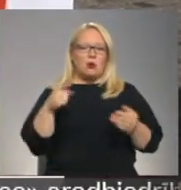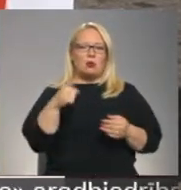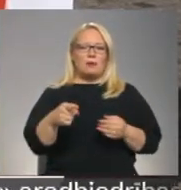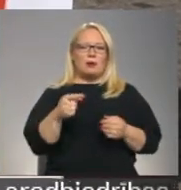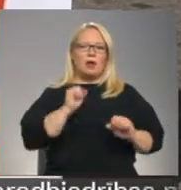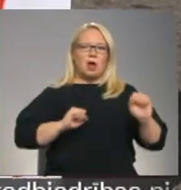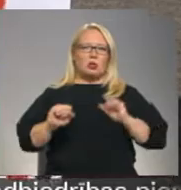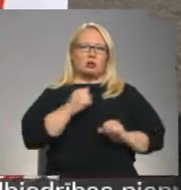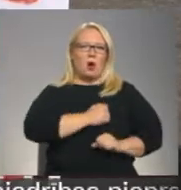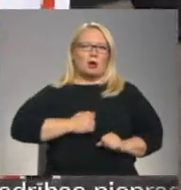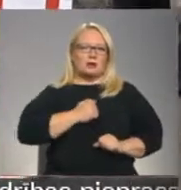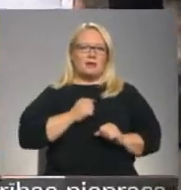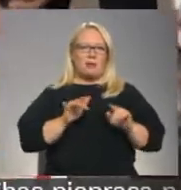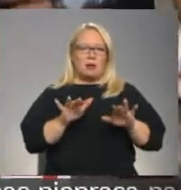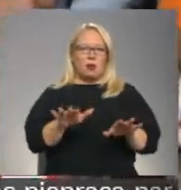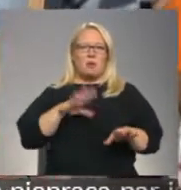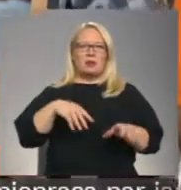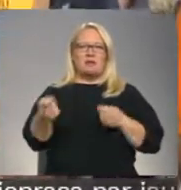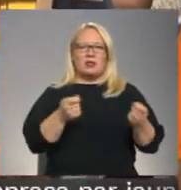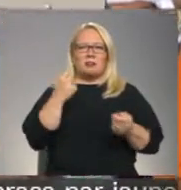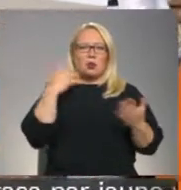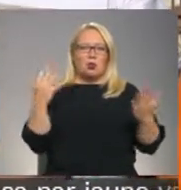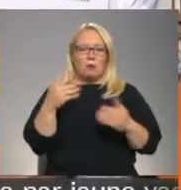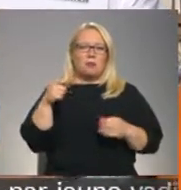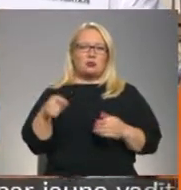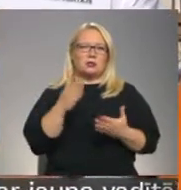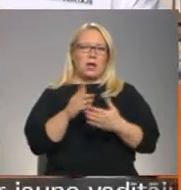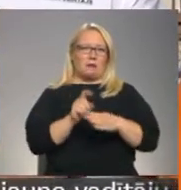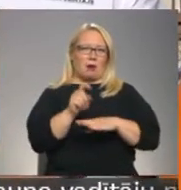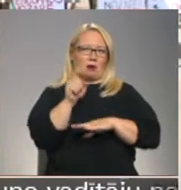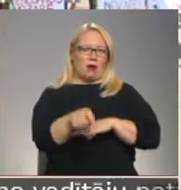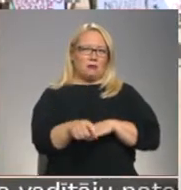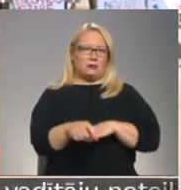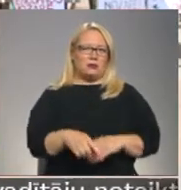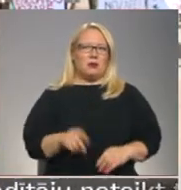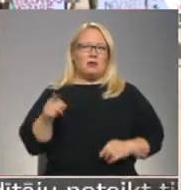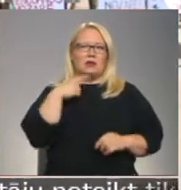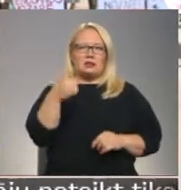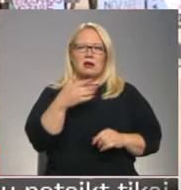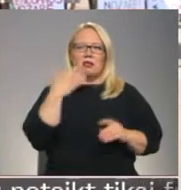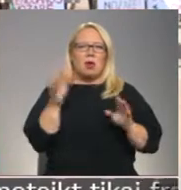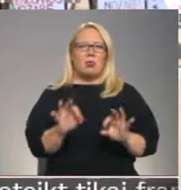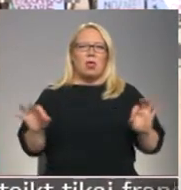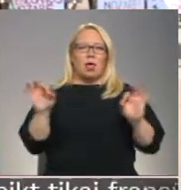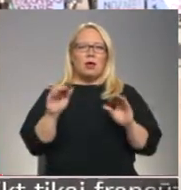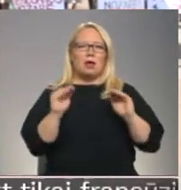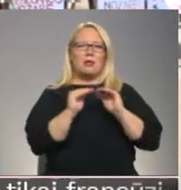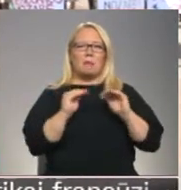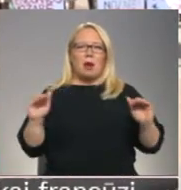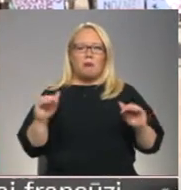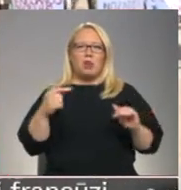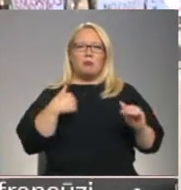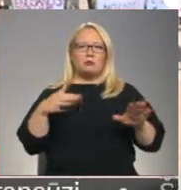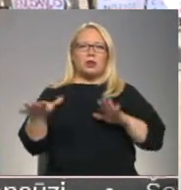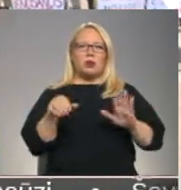agresīvām darbībām, kas šobrīd pēc vadības domām tiek pārkāptas. Nav nekāda pamata mums reaģēt